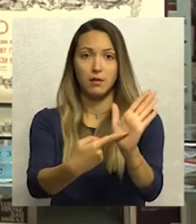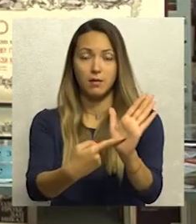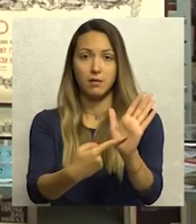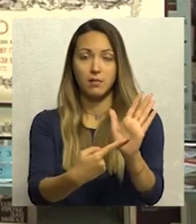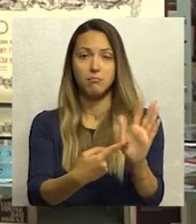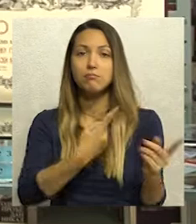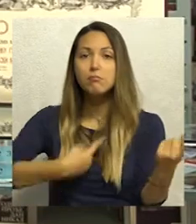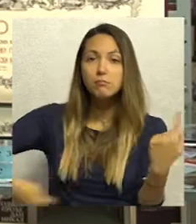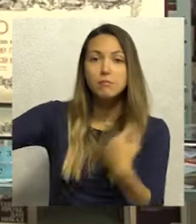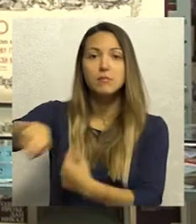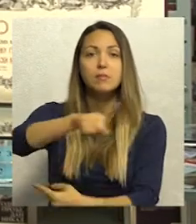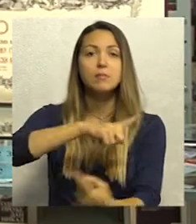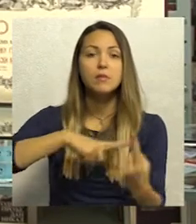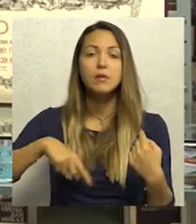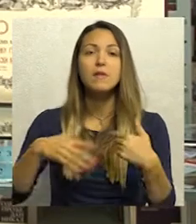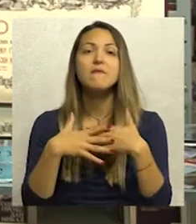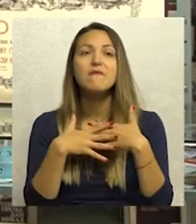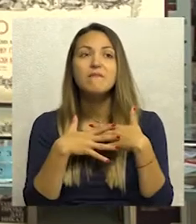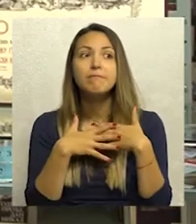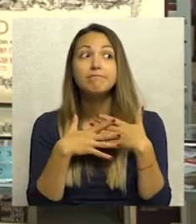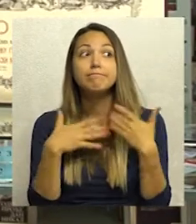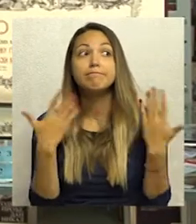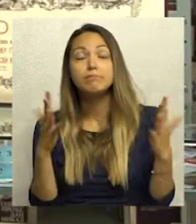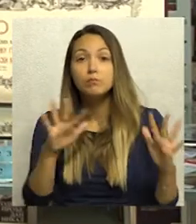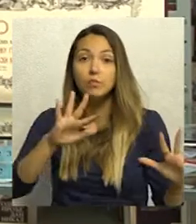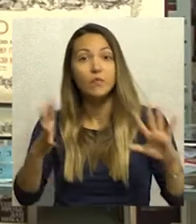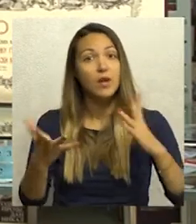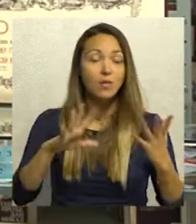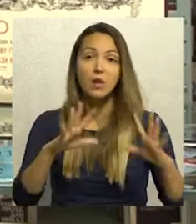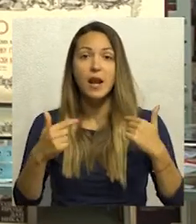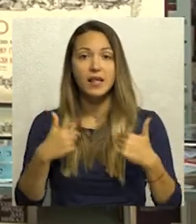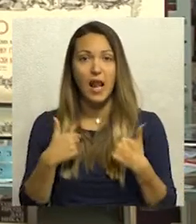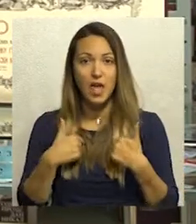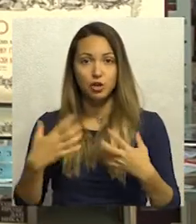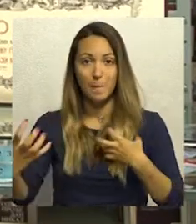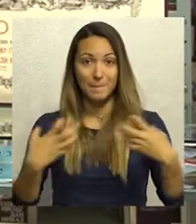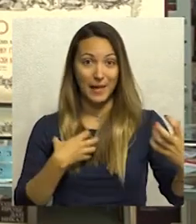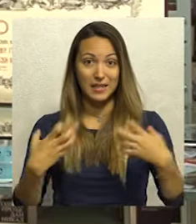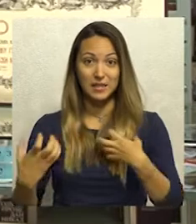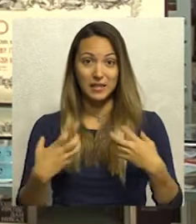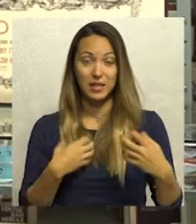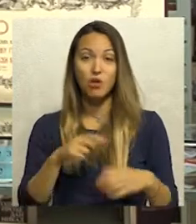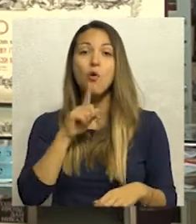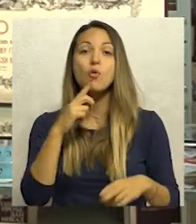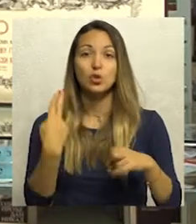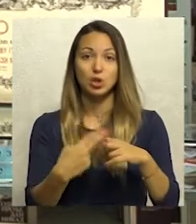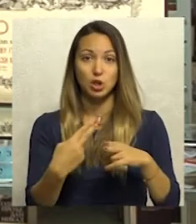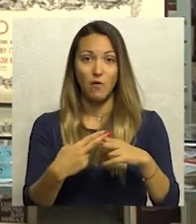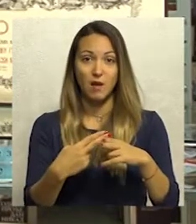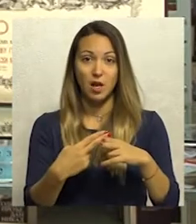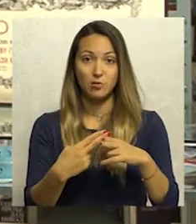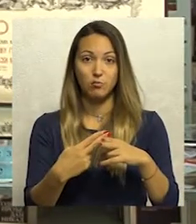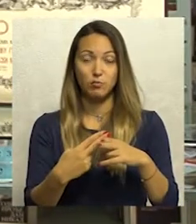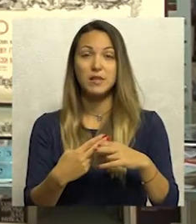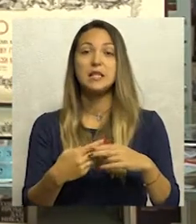u velikoj verovatnoći da ovom našom predstavom, koju zovemo scenskom izložbom